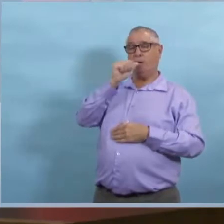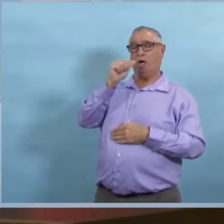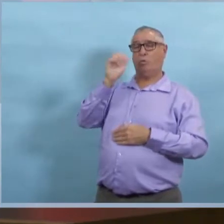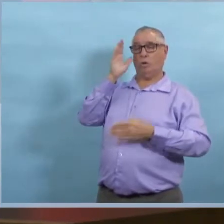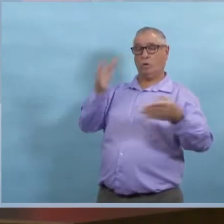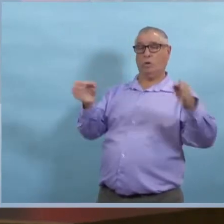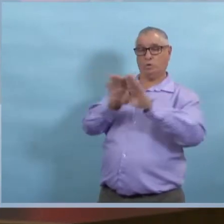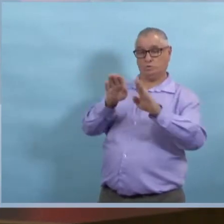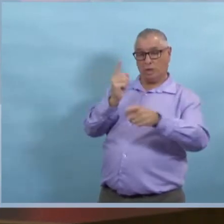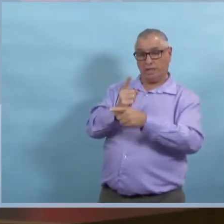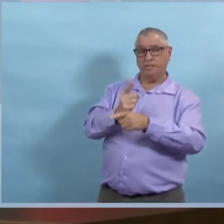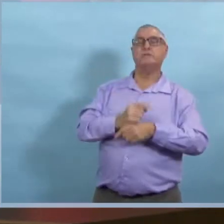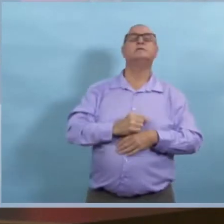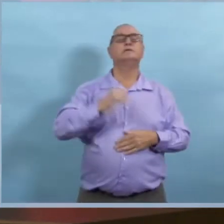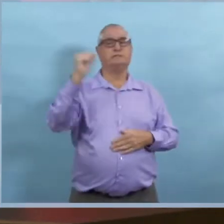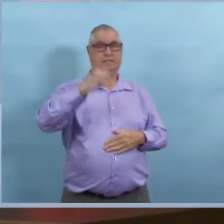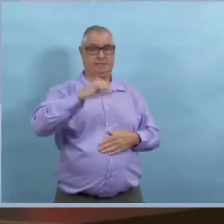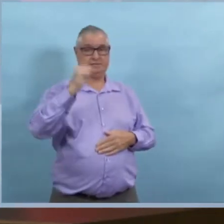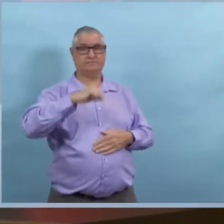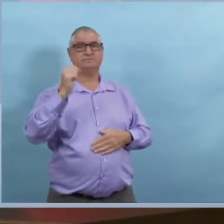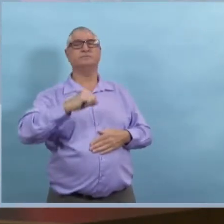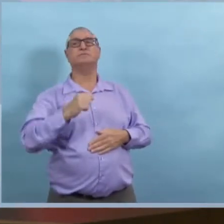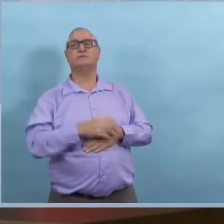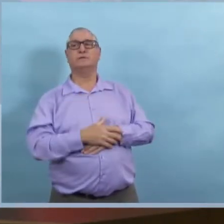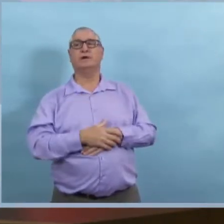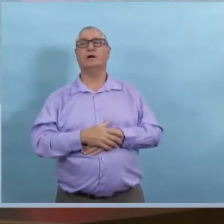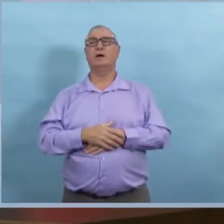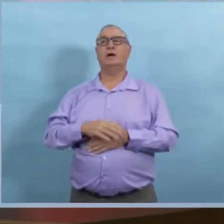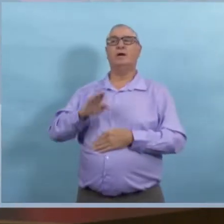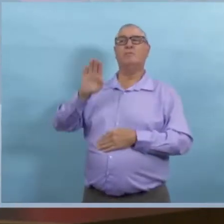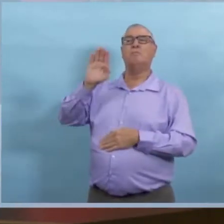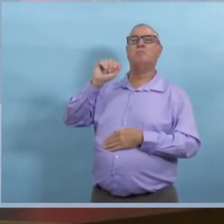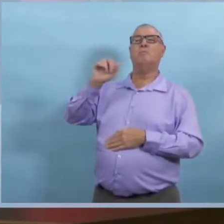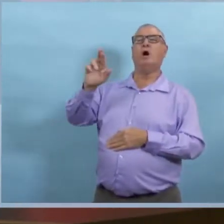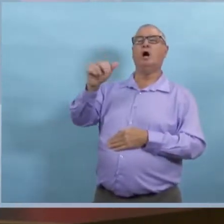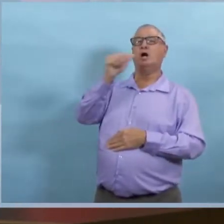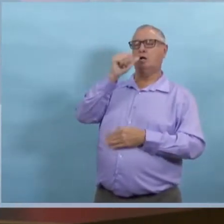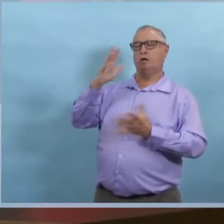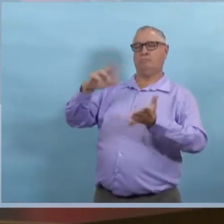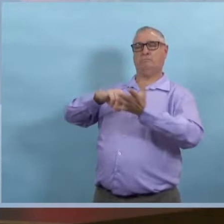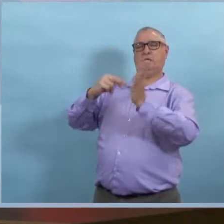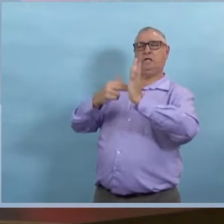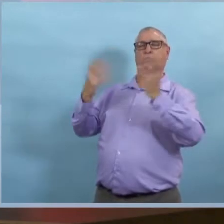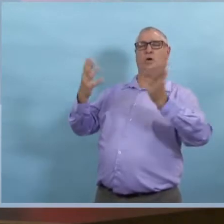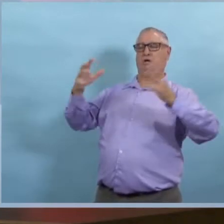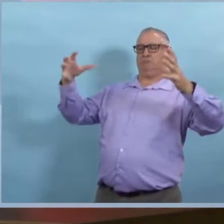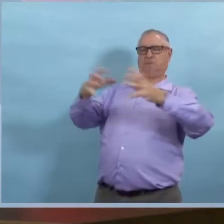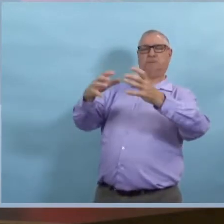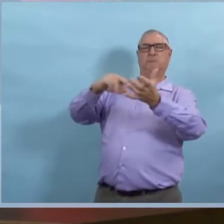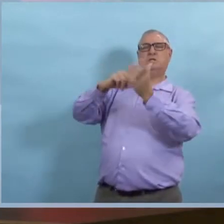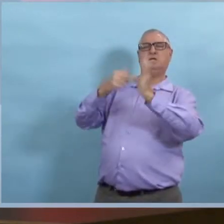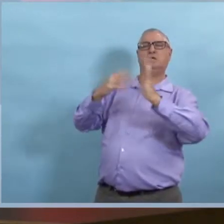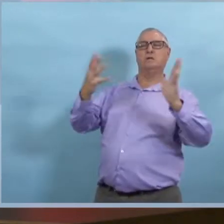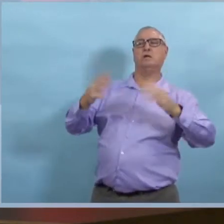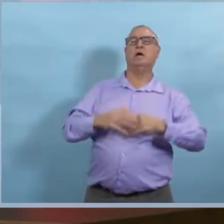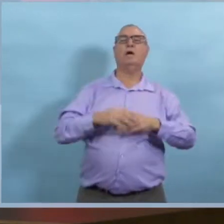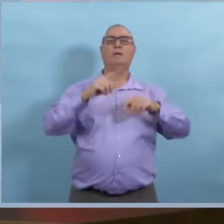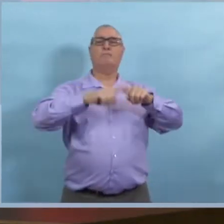Alors, vous dites que les bars vont être fermés aussi. Oui. Alors, c quoi un bar dans votre définition ? Alors, c'est une salle de boisson